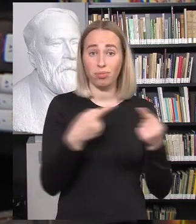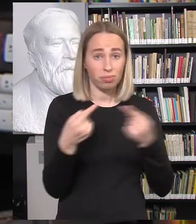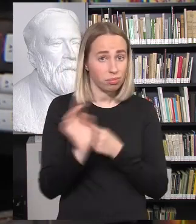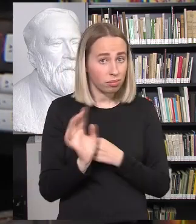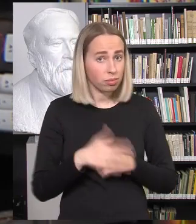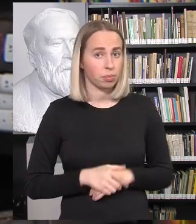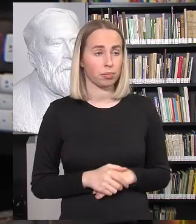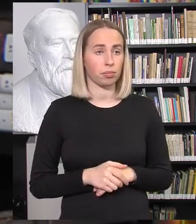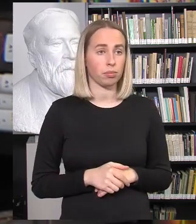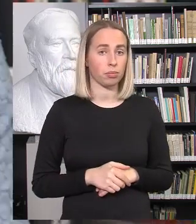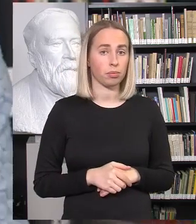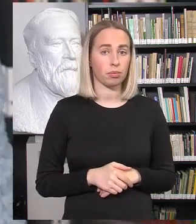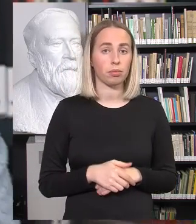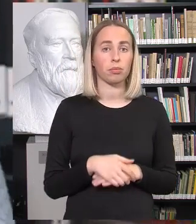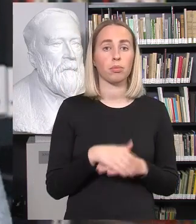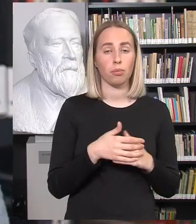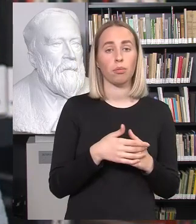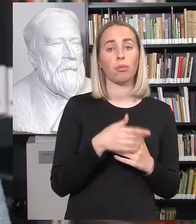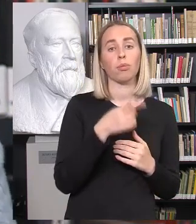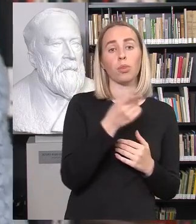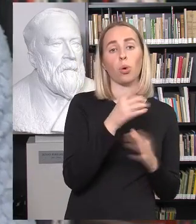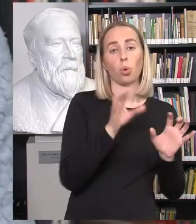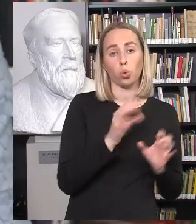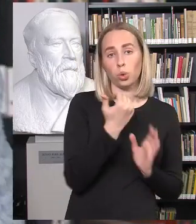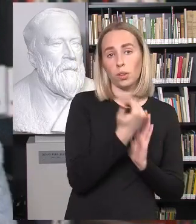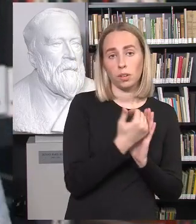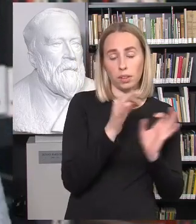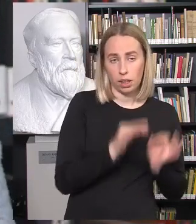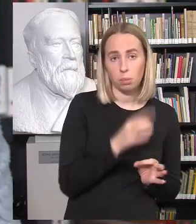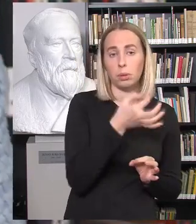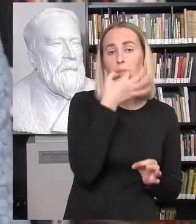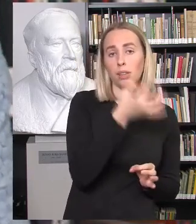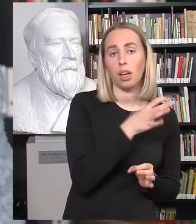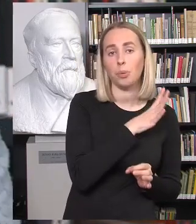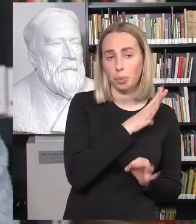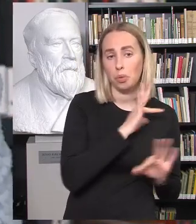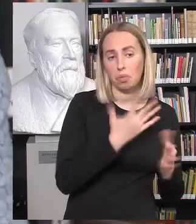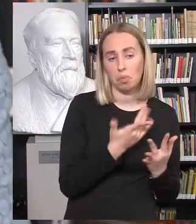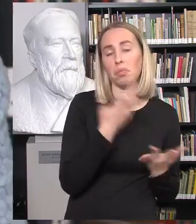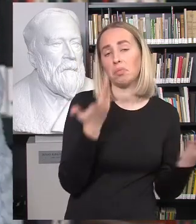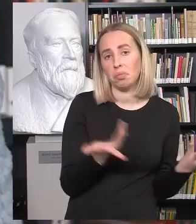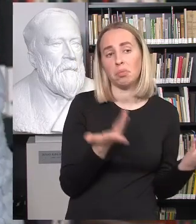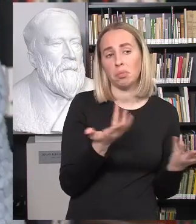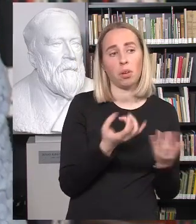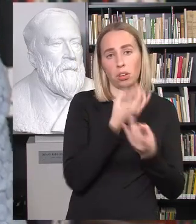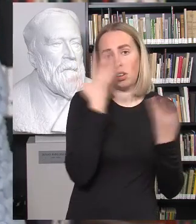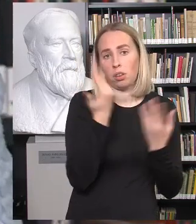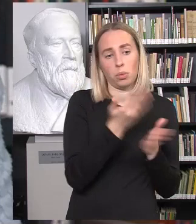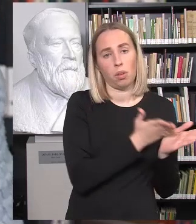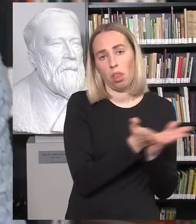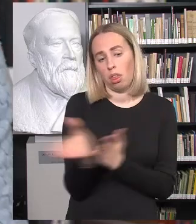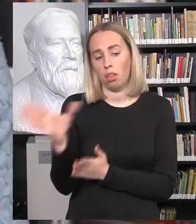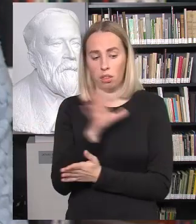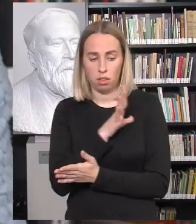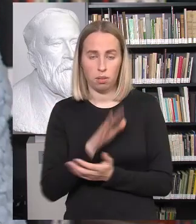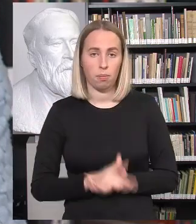konstitucinės teismas yra pasakęs, kas yra šeima ir ta plačiaja prasima, tai turbūt šeitimo sistema negalėtų nukrypti. Na, bet